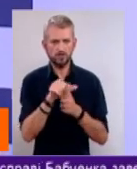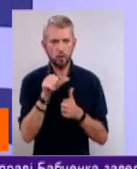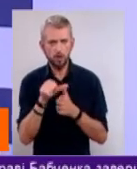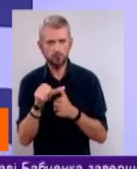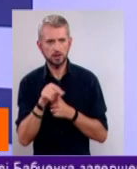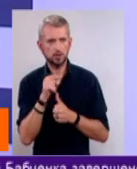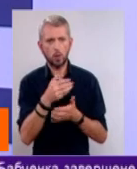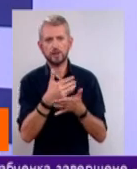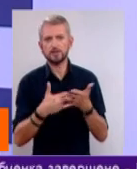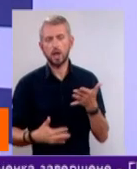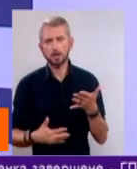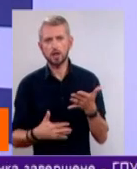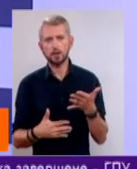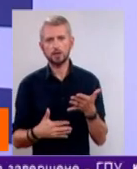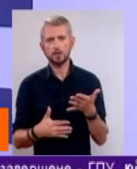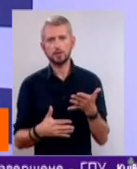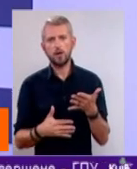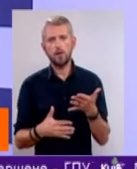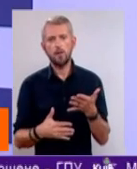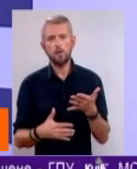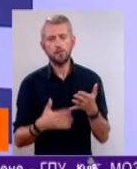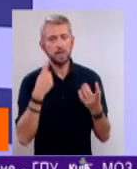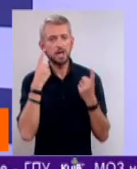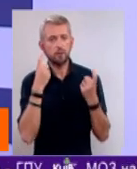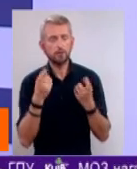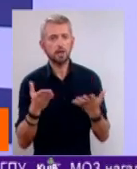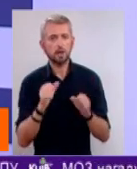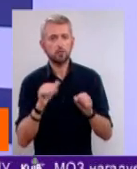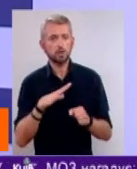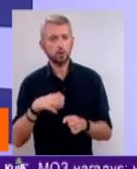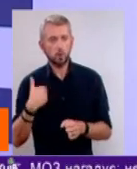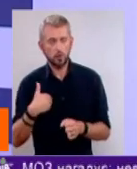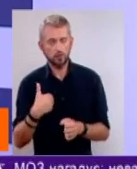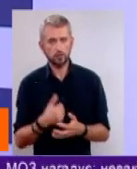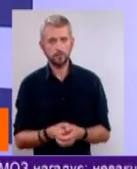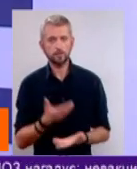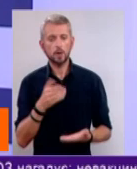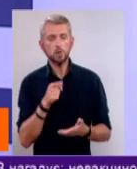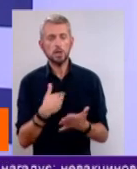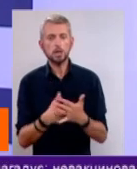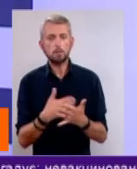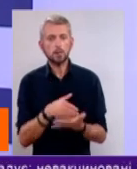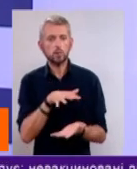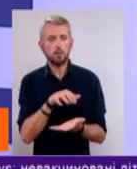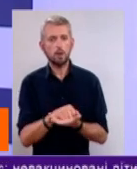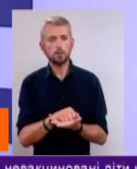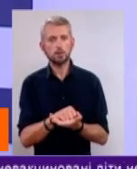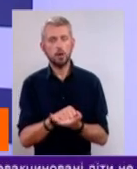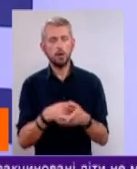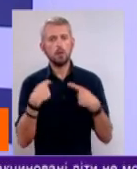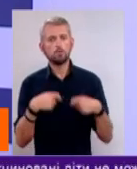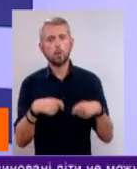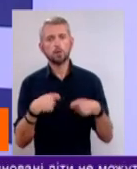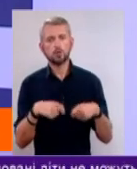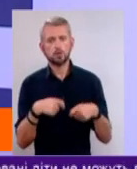той спектр інформації, яка може бути корисна. Якщо ти, наприклад, займаєшся там продажем